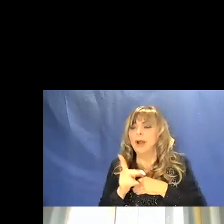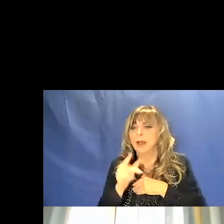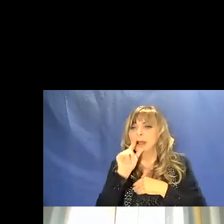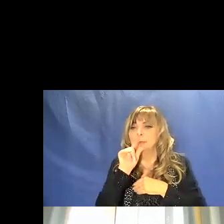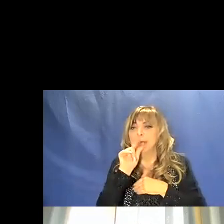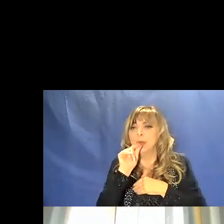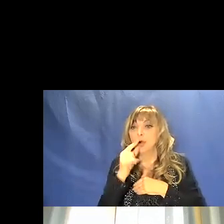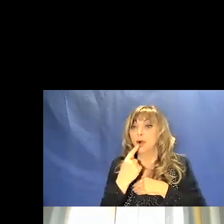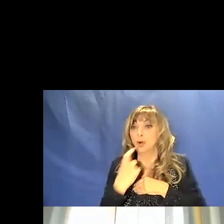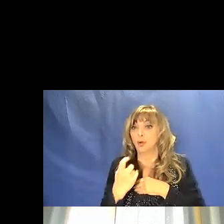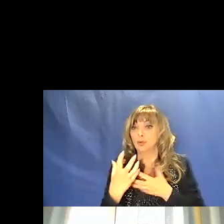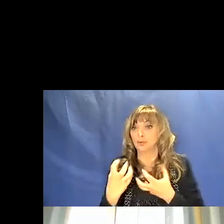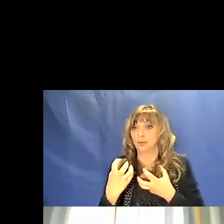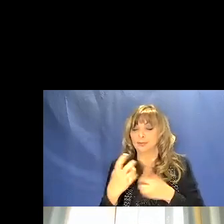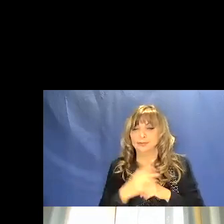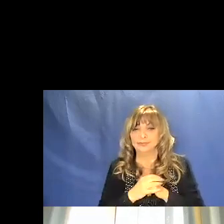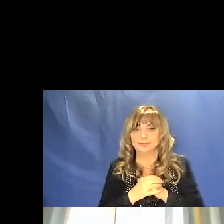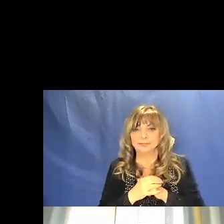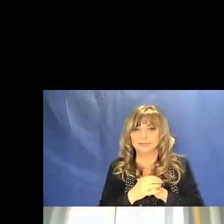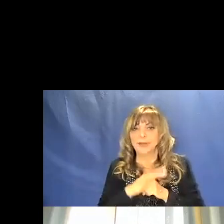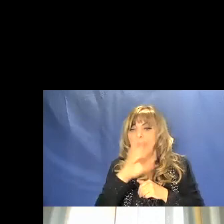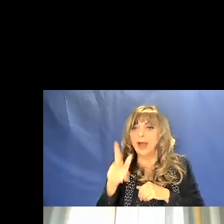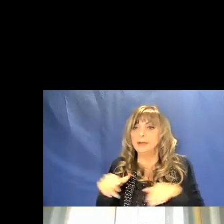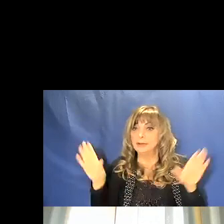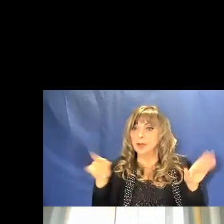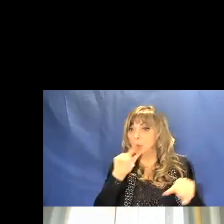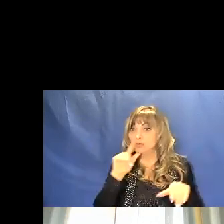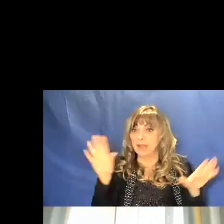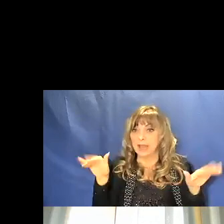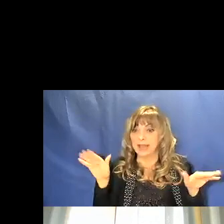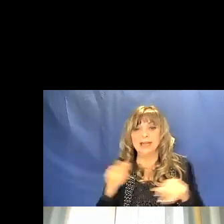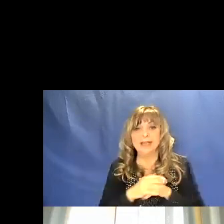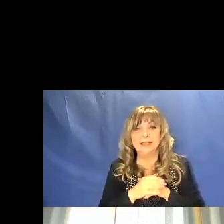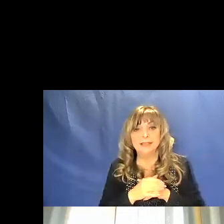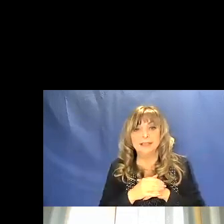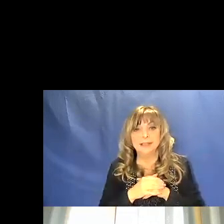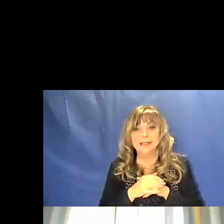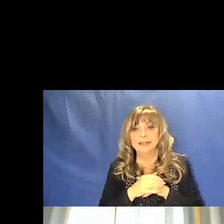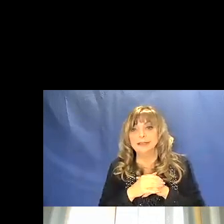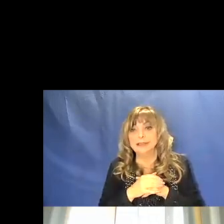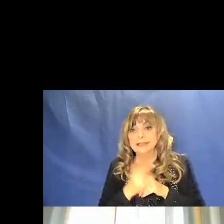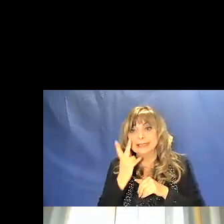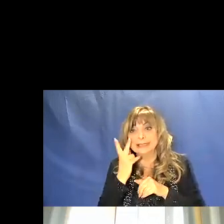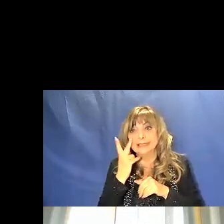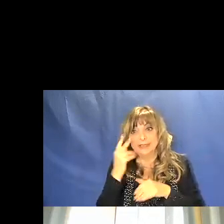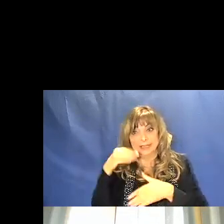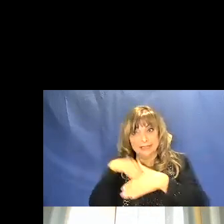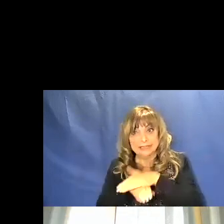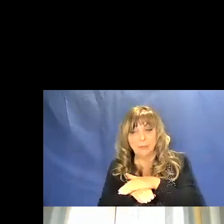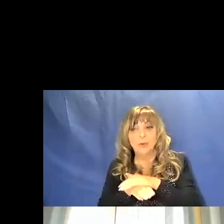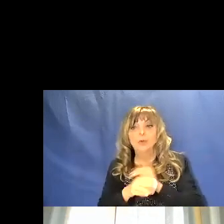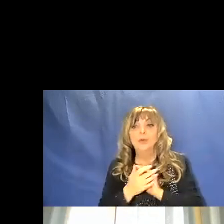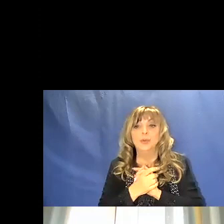colore rosso acceso ecco altri uccelli che sono parzialmente presenti nelle sepolture